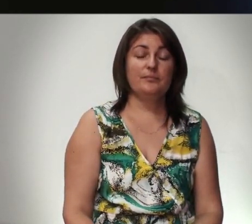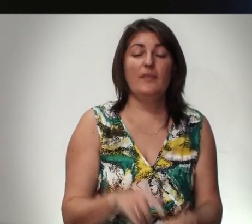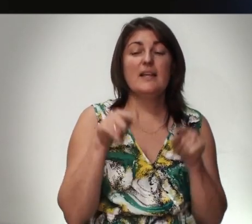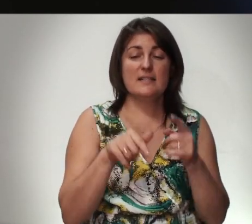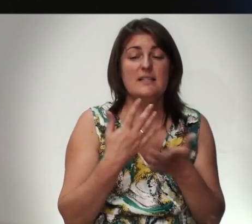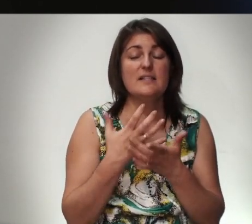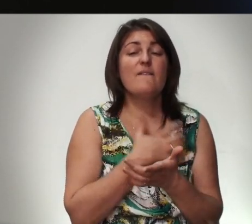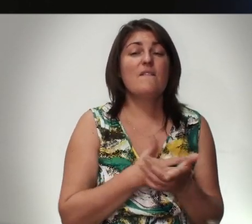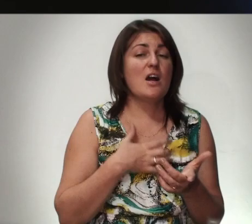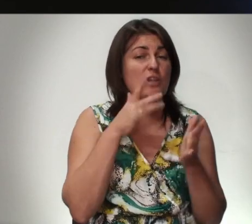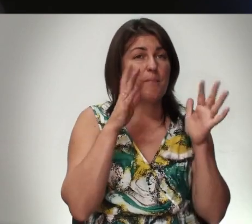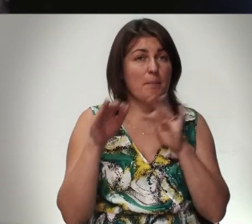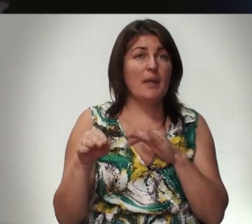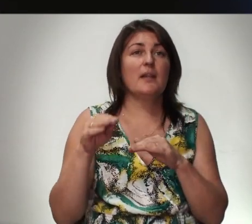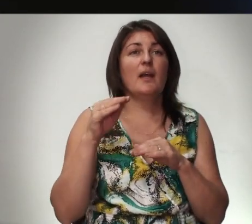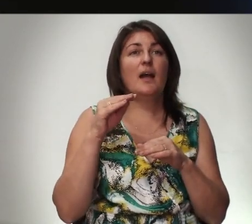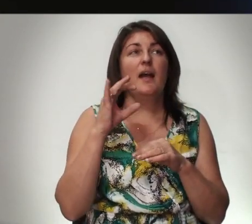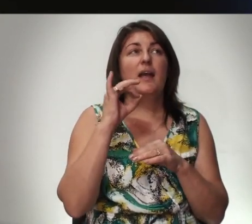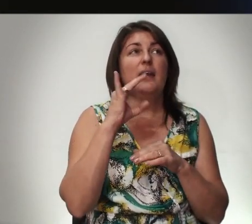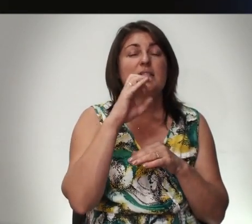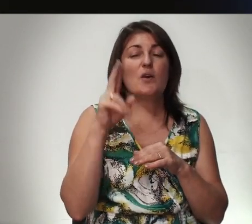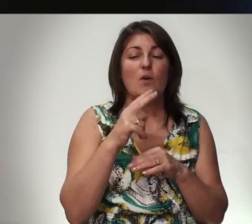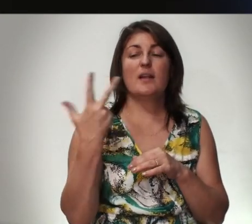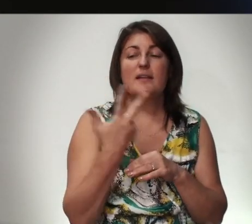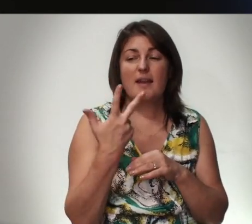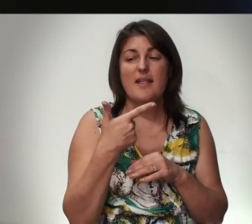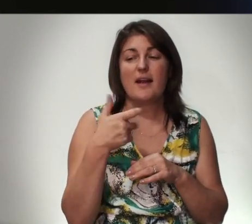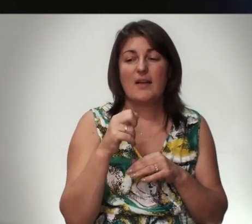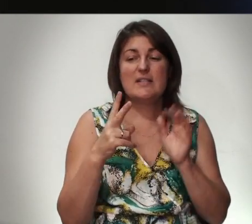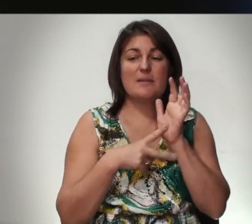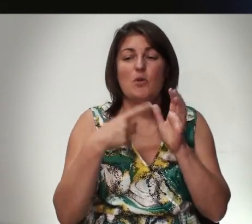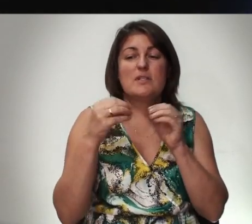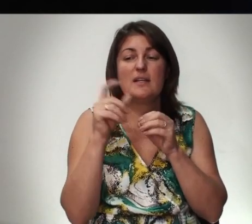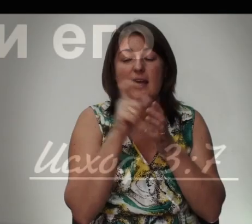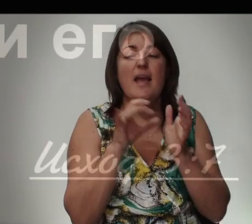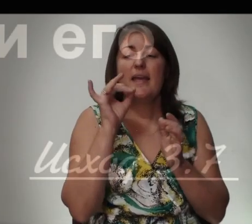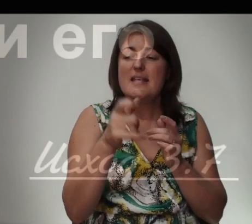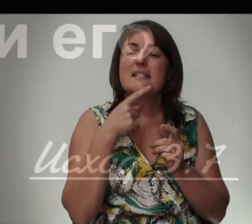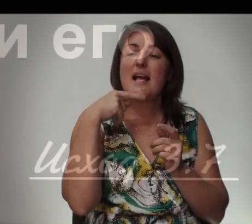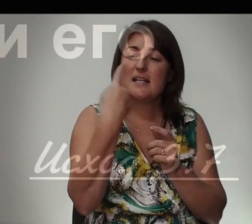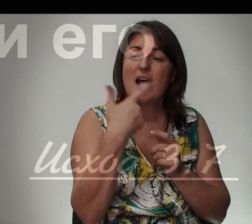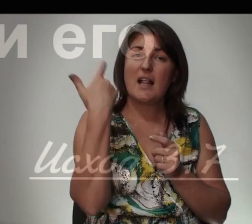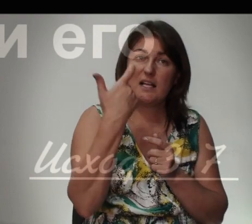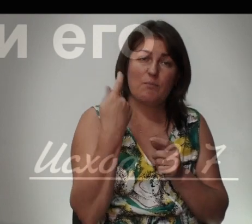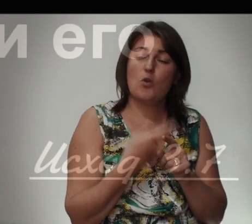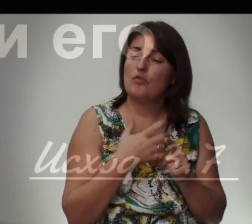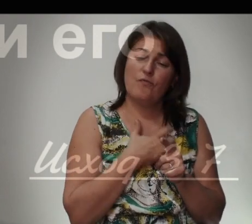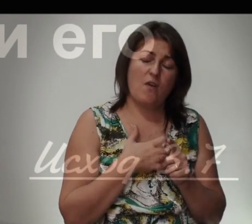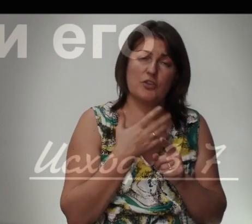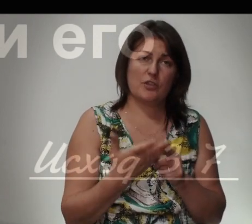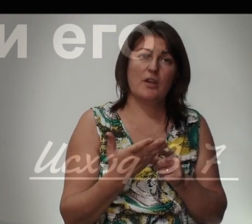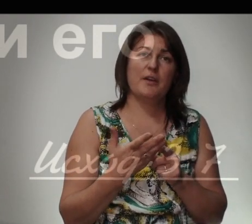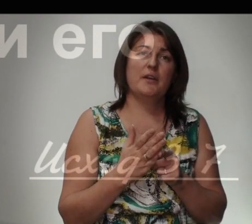здесь есть Важные моменты Исход 3 глава 7 по 10 стихи Написано И сказал Господь Это очень важно